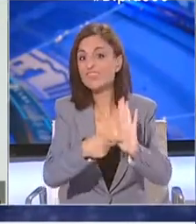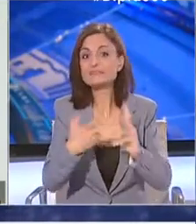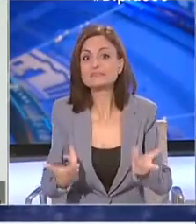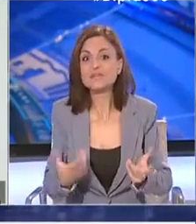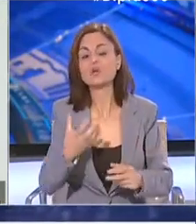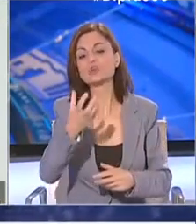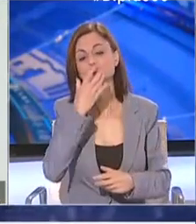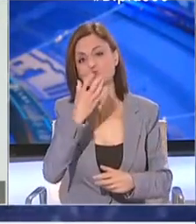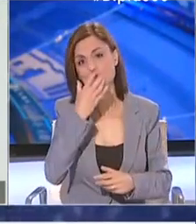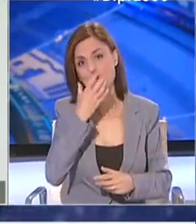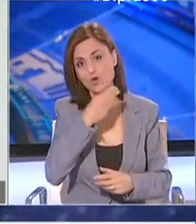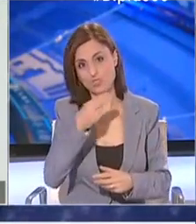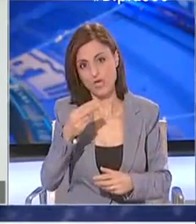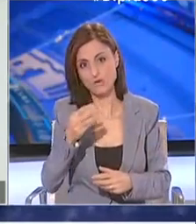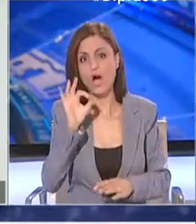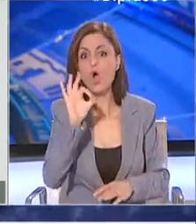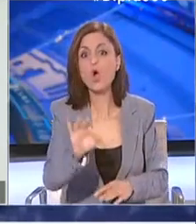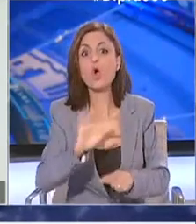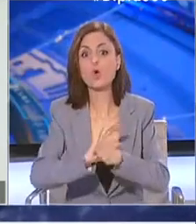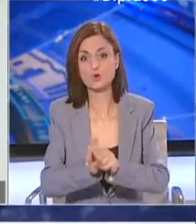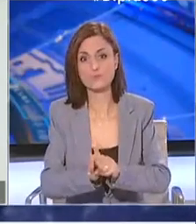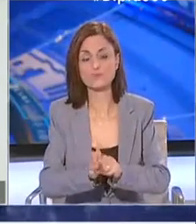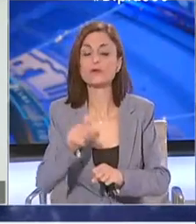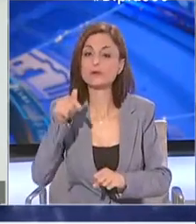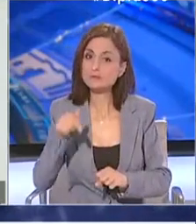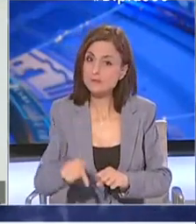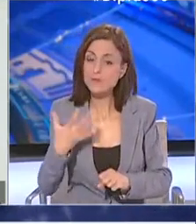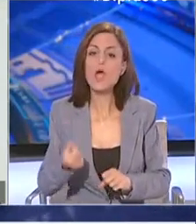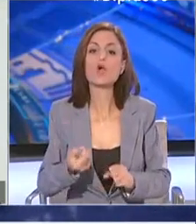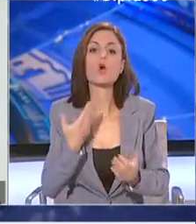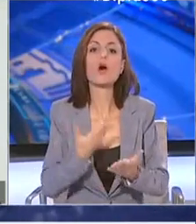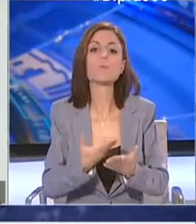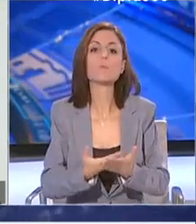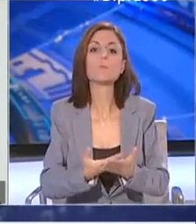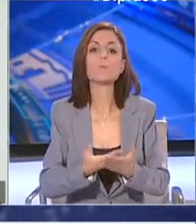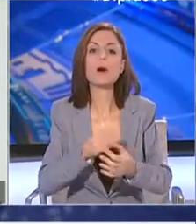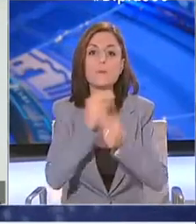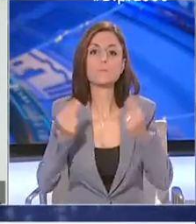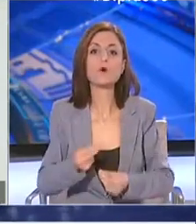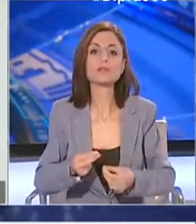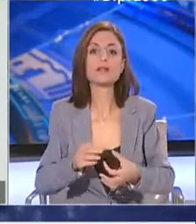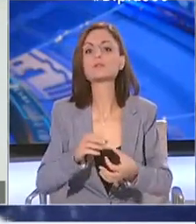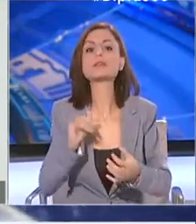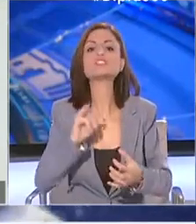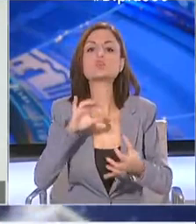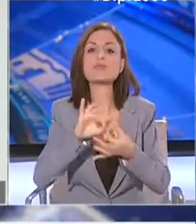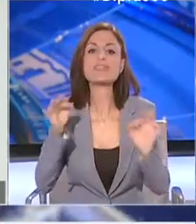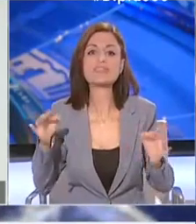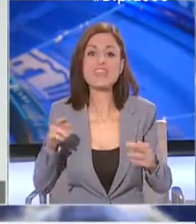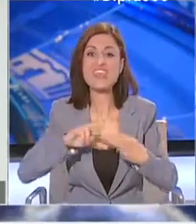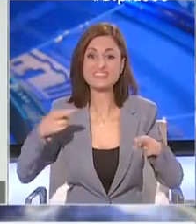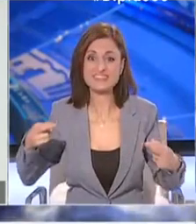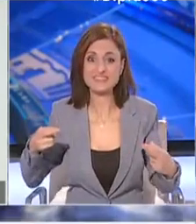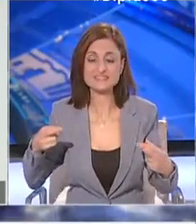σοβαρότητας της κατάστασης. Έχω προστά μου τα σημερινά δεδομένα από το Ιστιτούτο Νευρολογίας και Γεννητικής και των